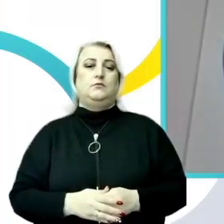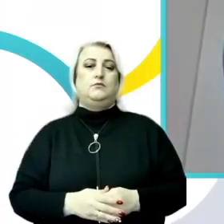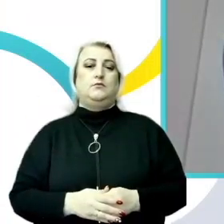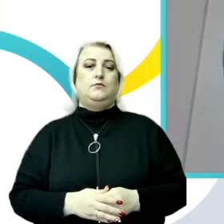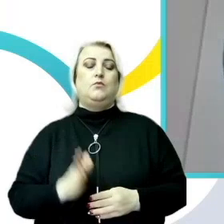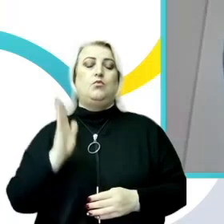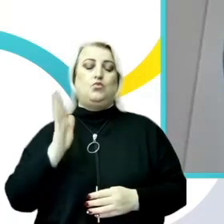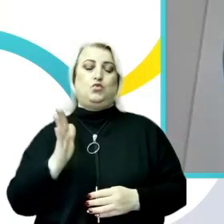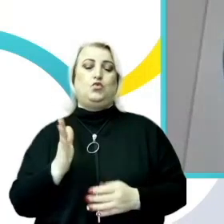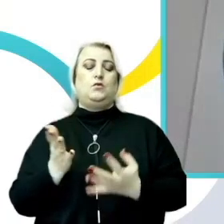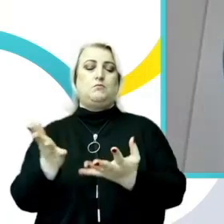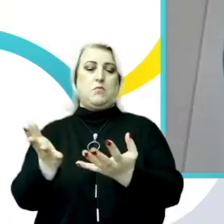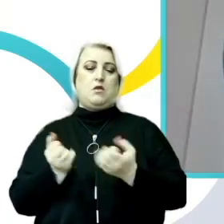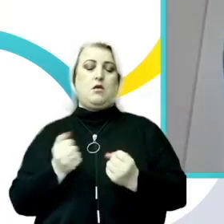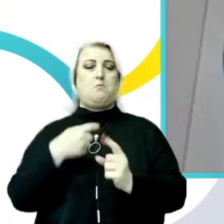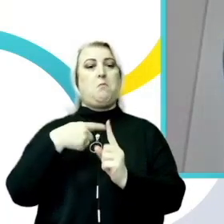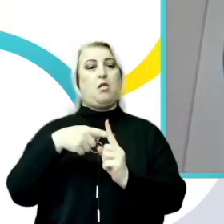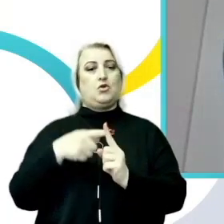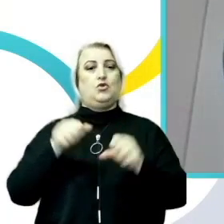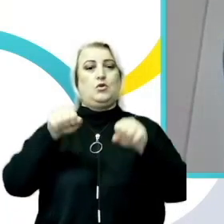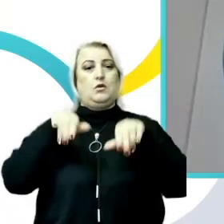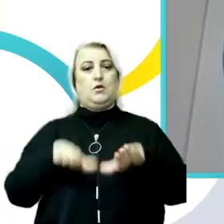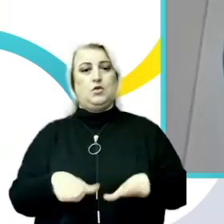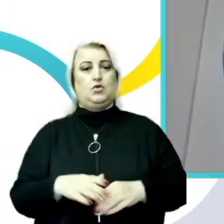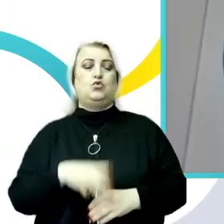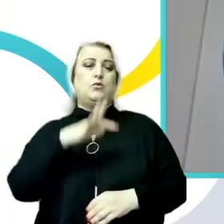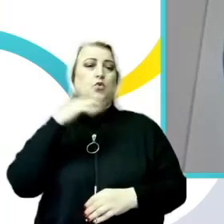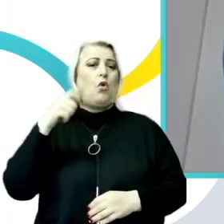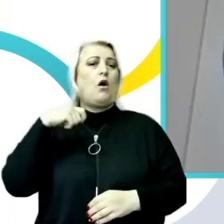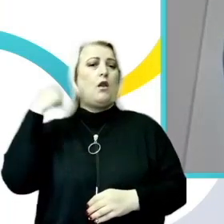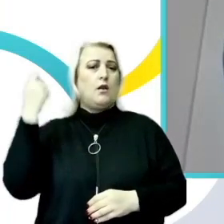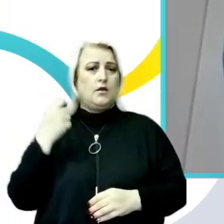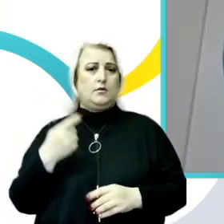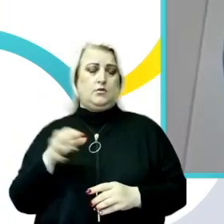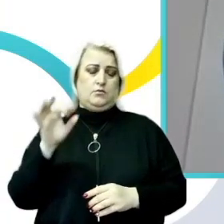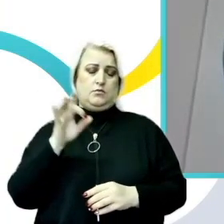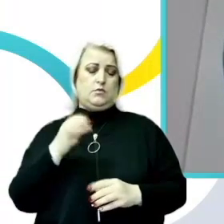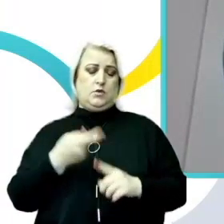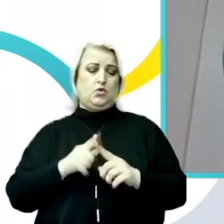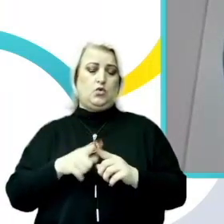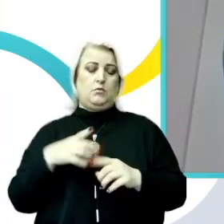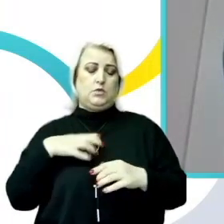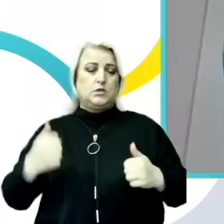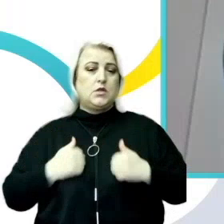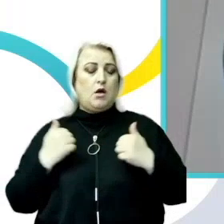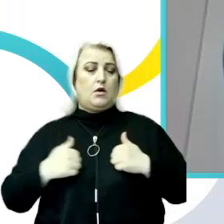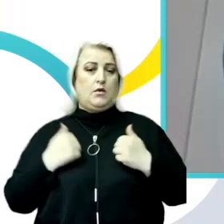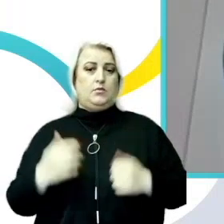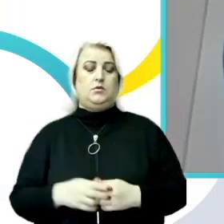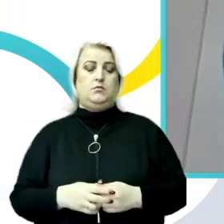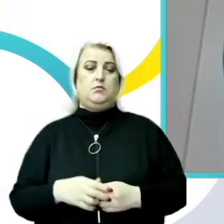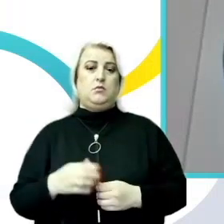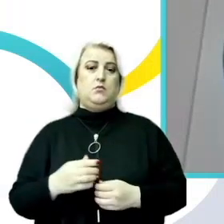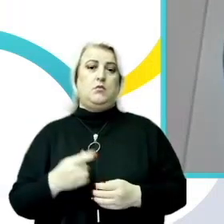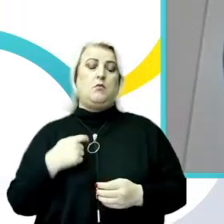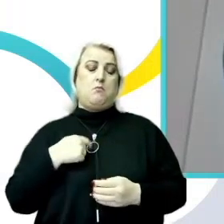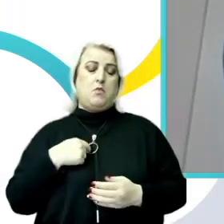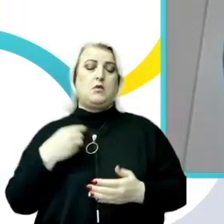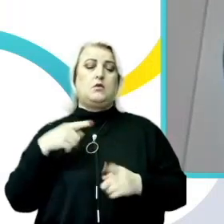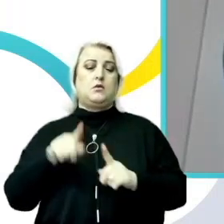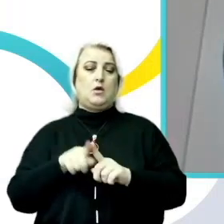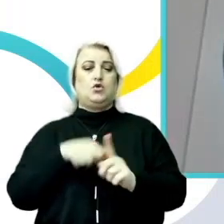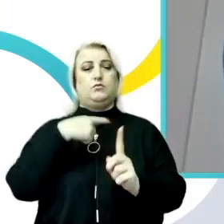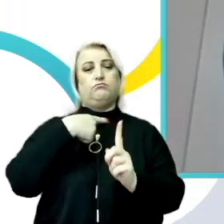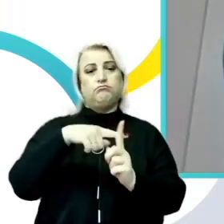societății civile de mai mulți ani deja în această prevință. Apreciem înalt participarea în